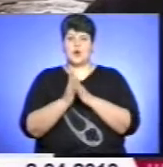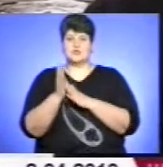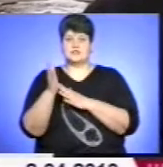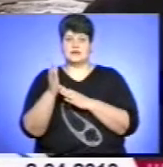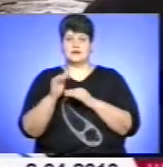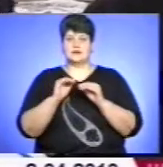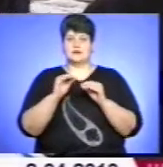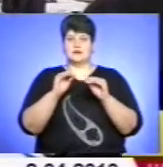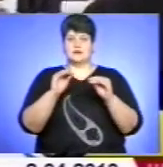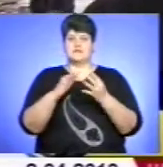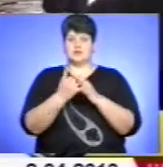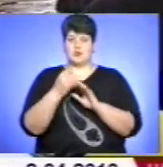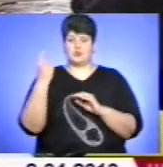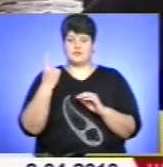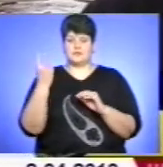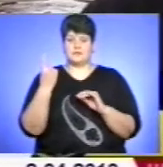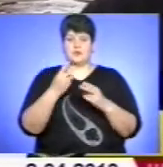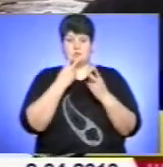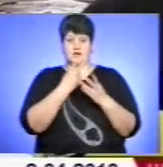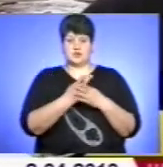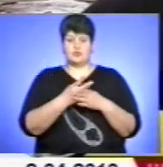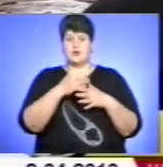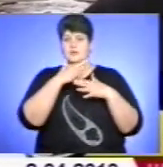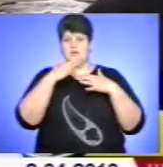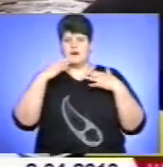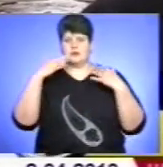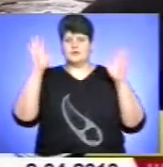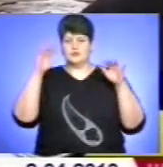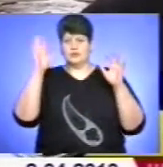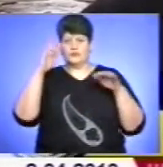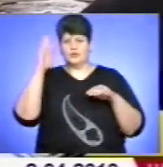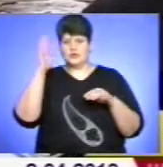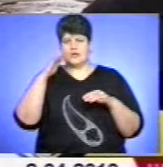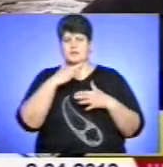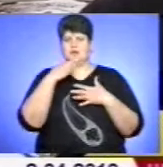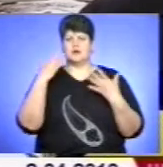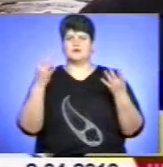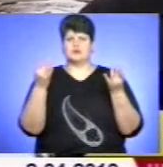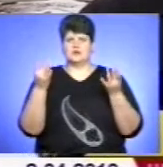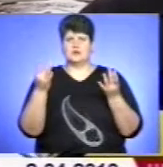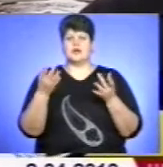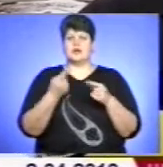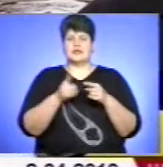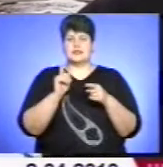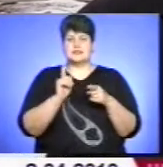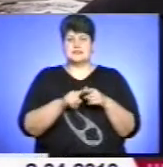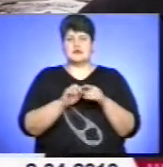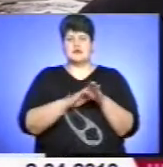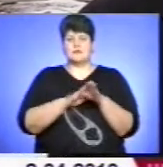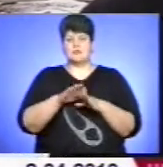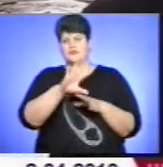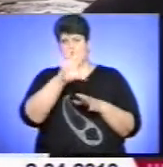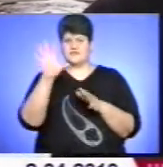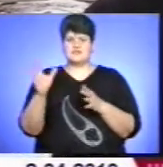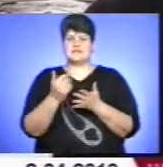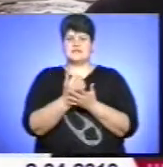зворотній процес цьогорічний. Величезна кількість води, величезна кількість вологи. І ця кількість вологи поповнить всі ті